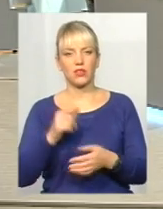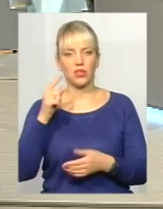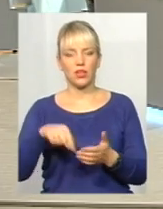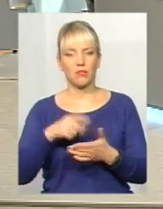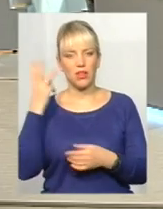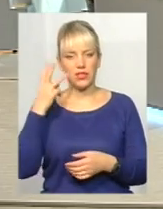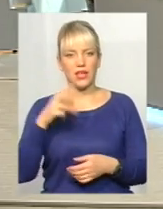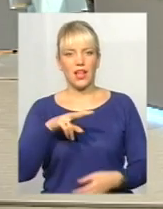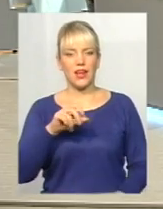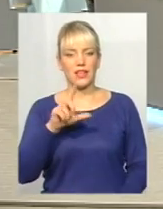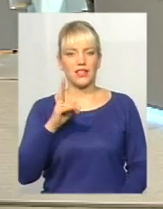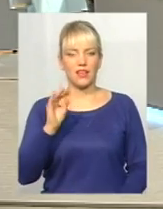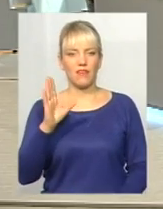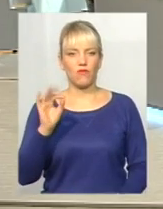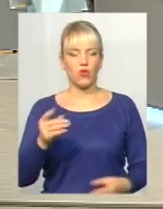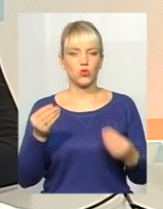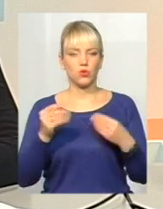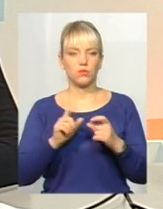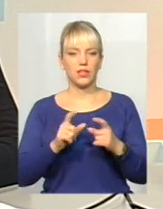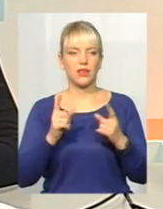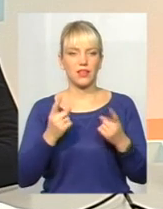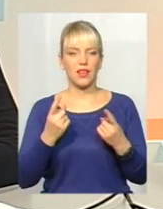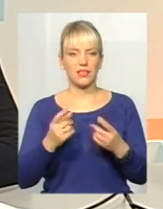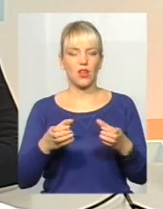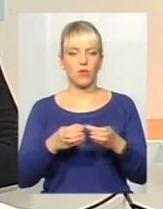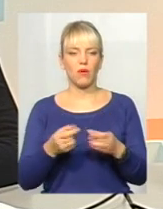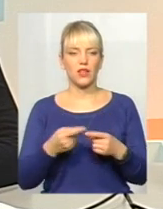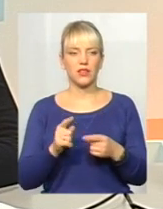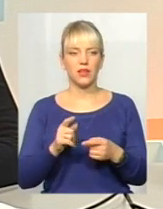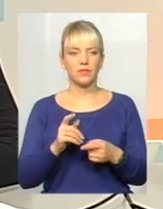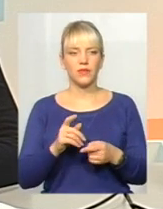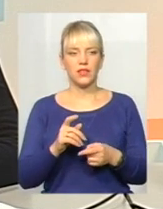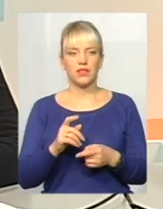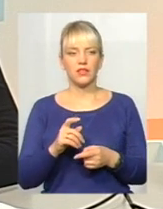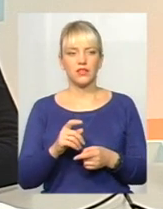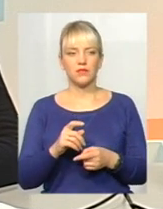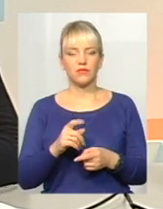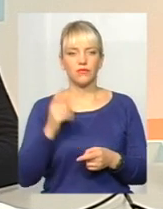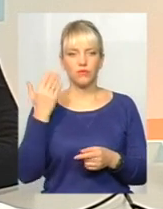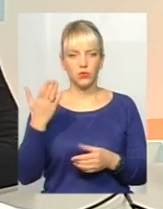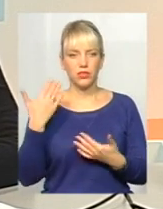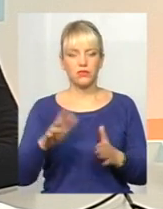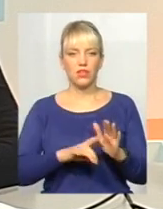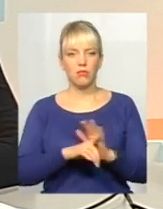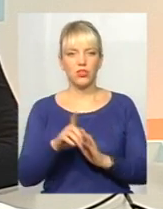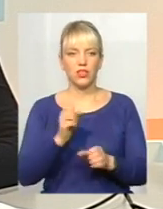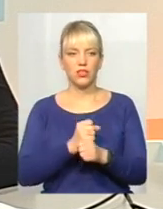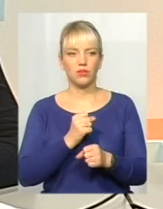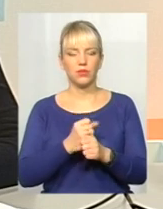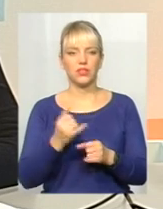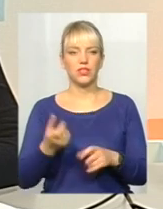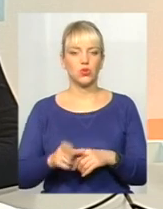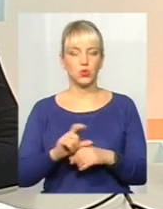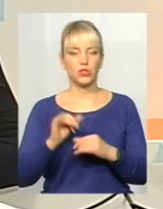школа, мікрорайон Лєзнєва, суперкласна команда, начальні з Тамарою Газдою, вони вже почали робити дуже